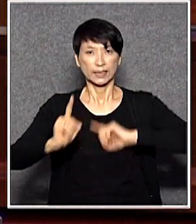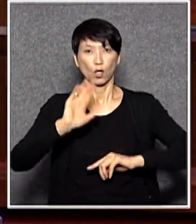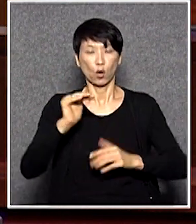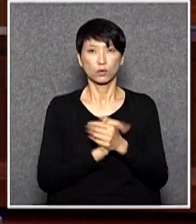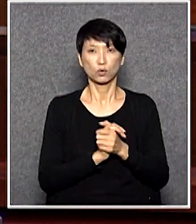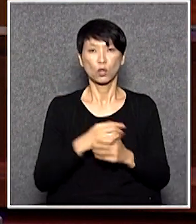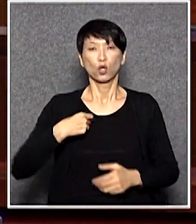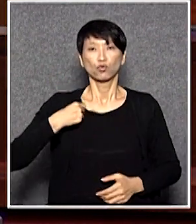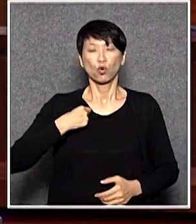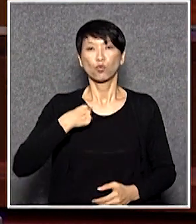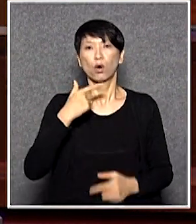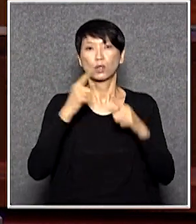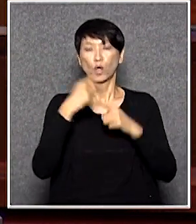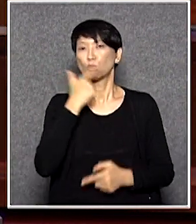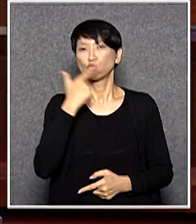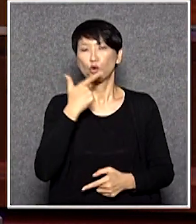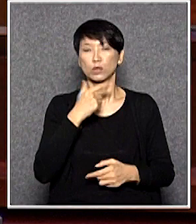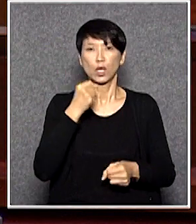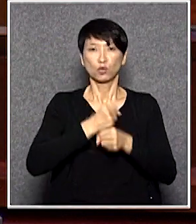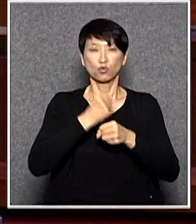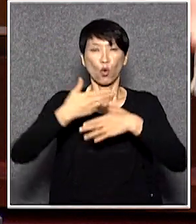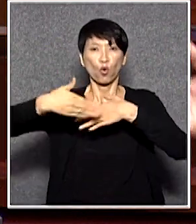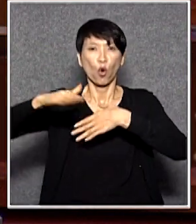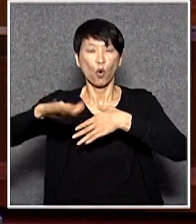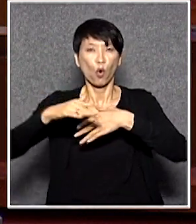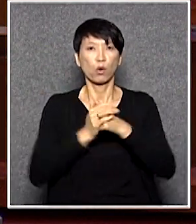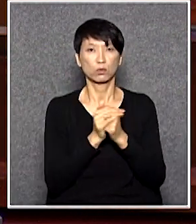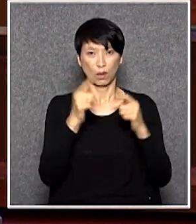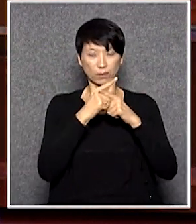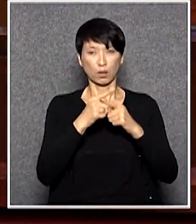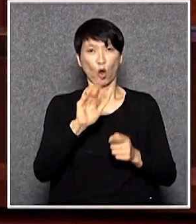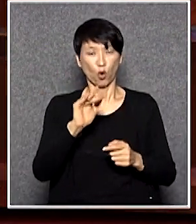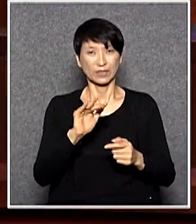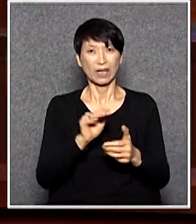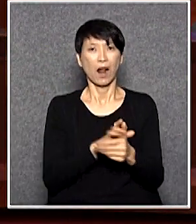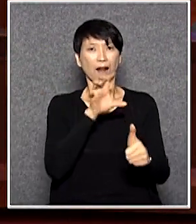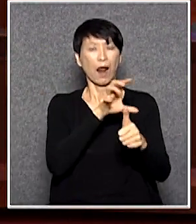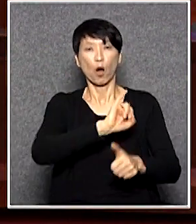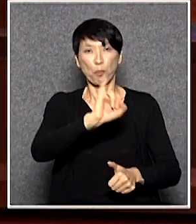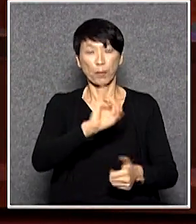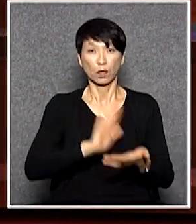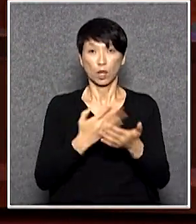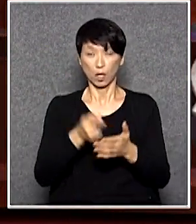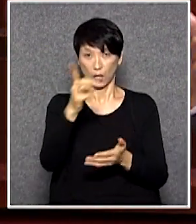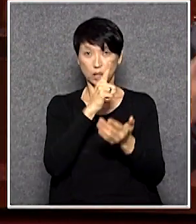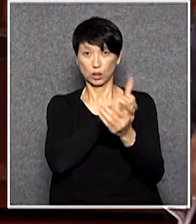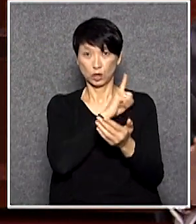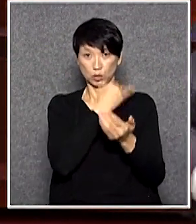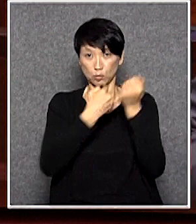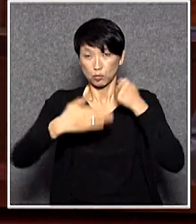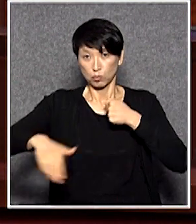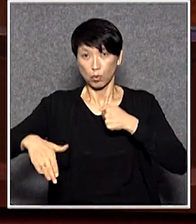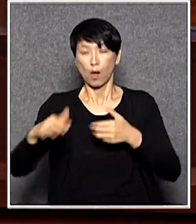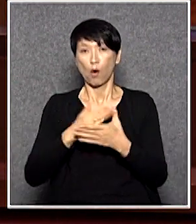中國人我要做外國人我們不能去怪他但是你一方面你就給你的子女去外國另一方面你就逼